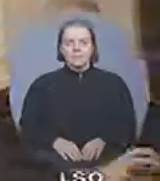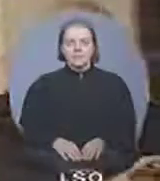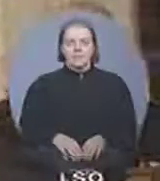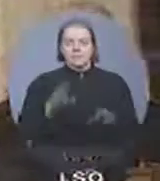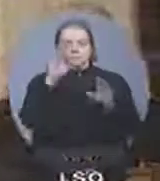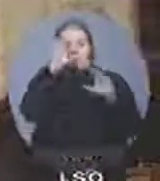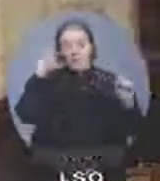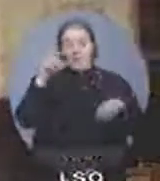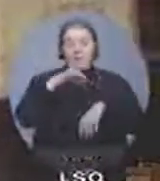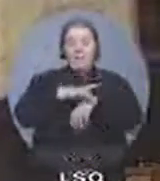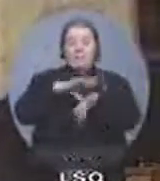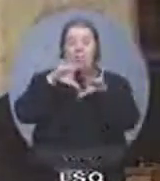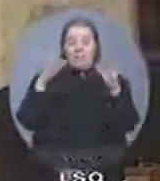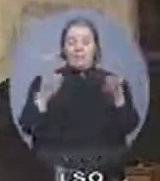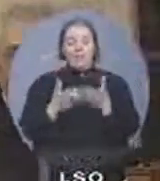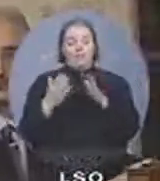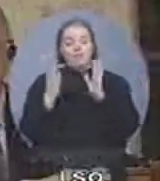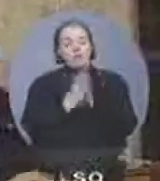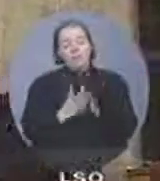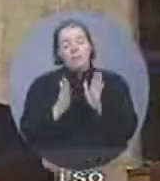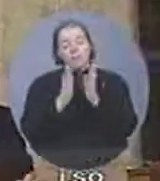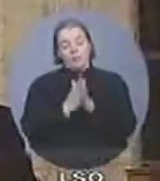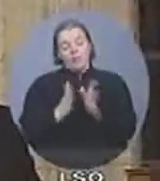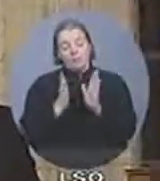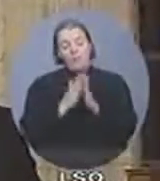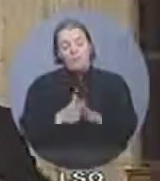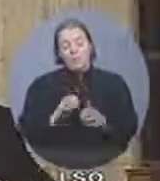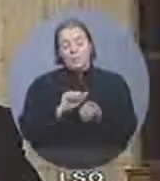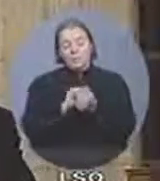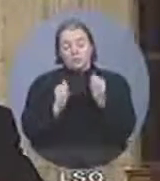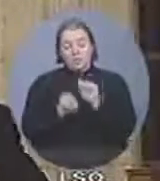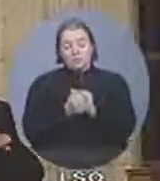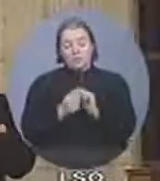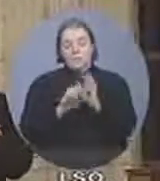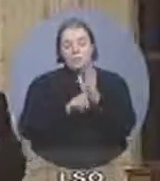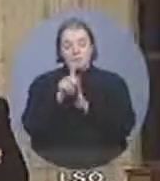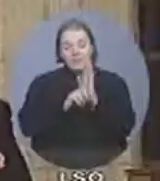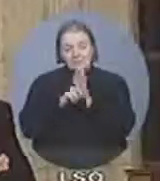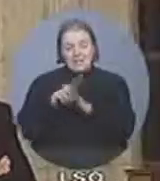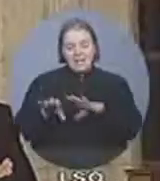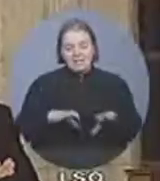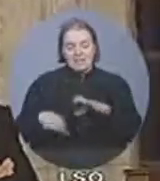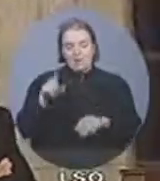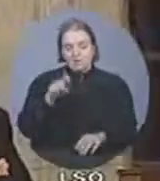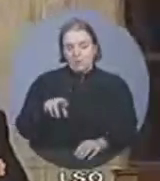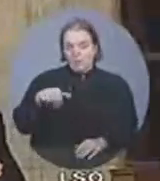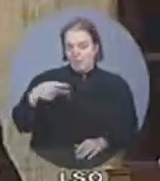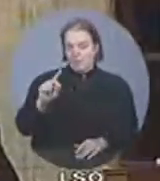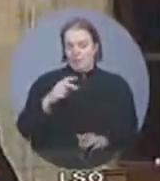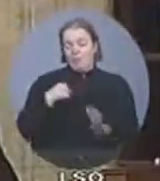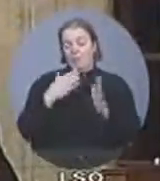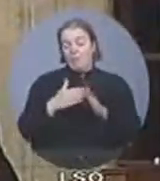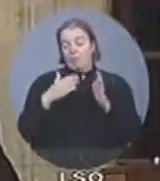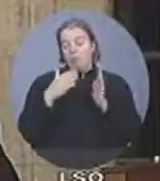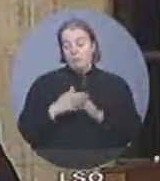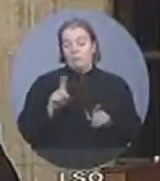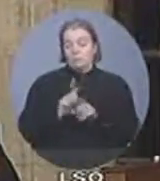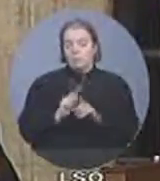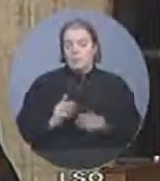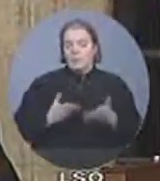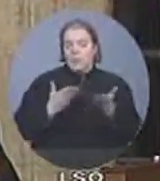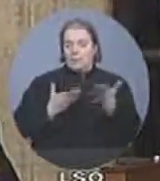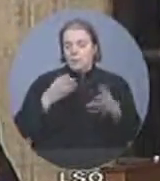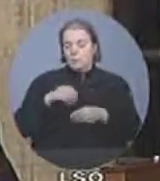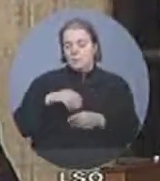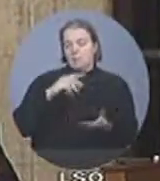La planète entière demande de l'action pour les changements climatiques.'est exactement ce que l'NPD a demandé et proposé dans